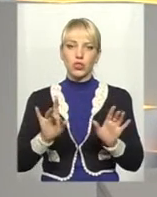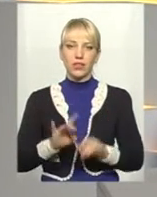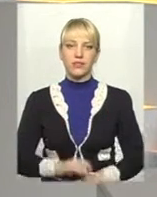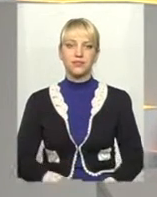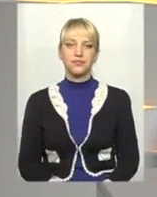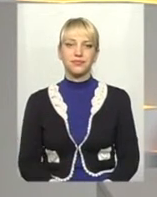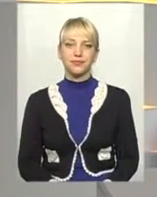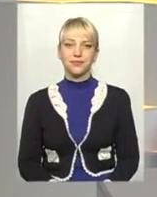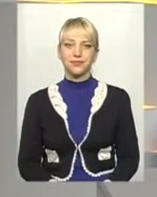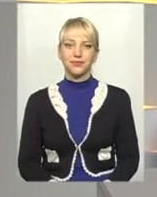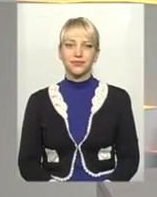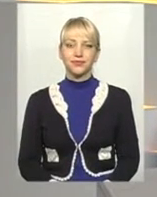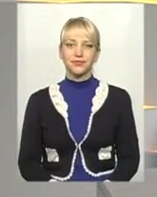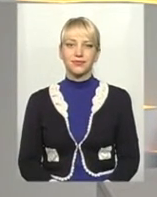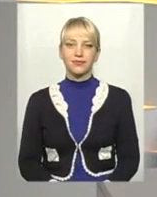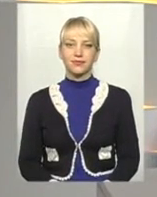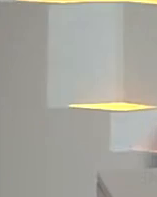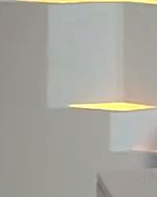а далі продовжимо розмову у студії.